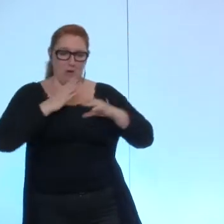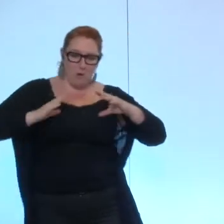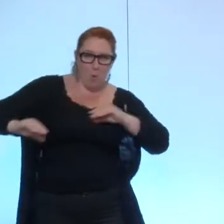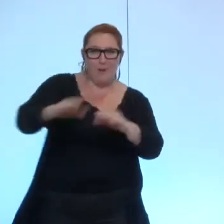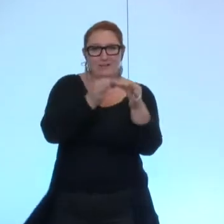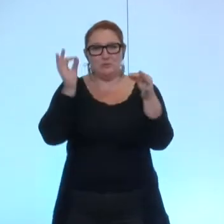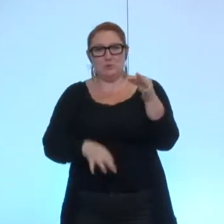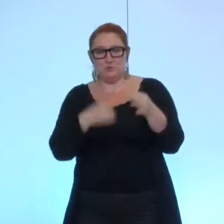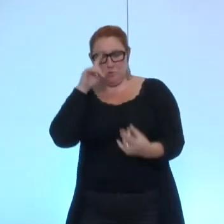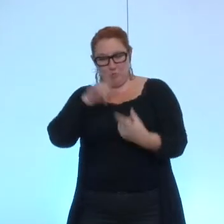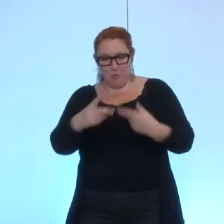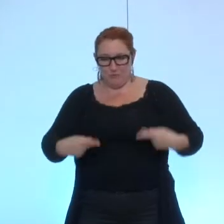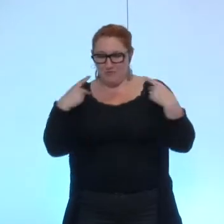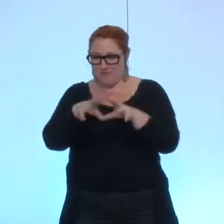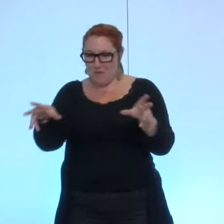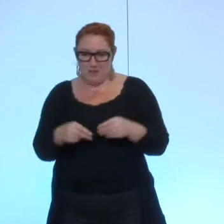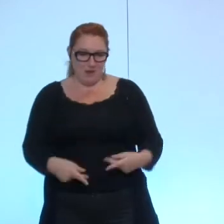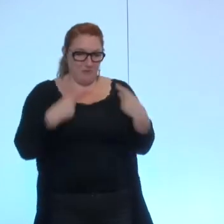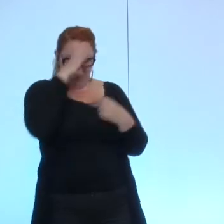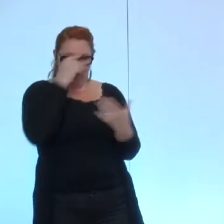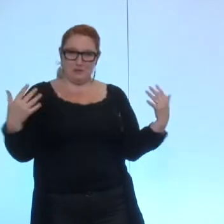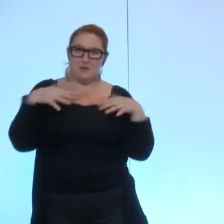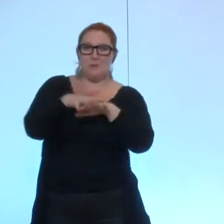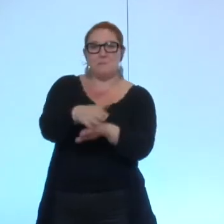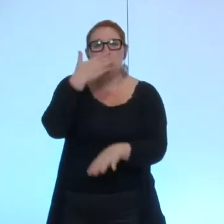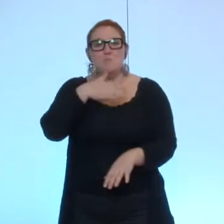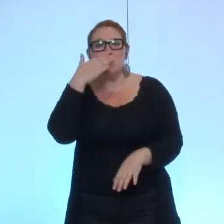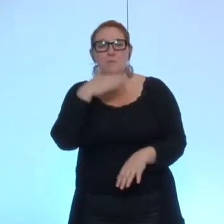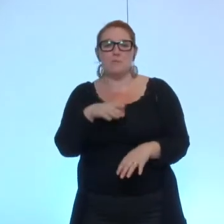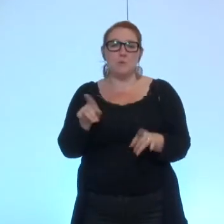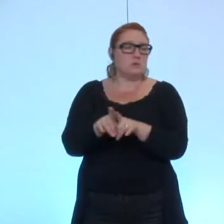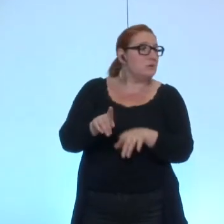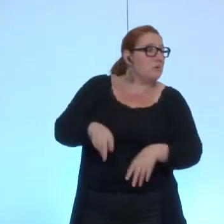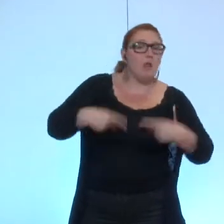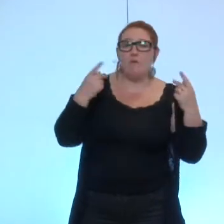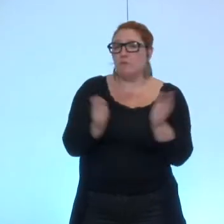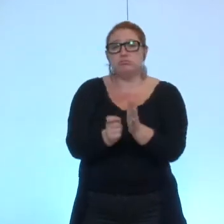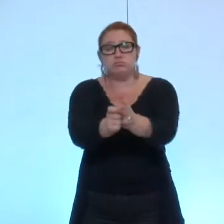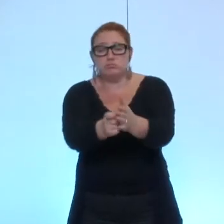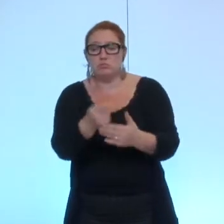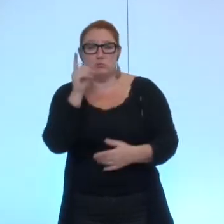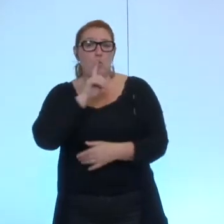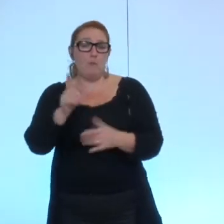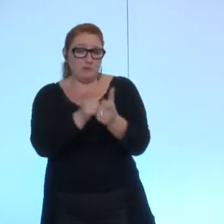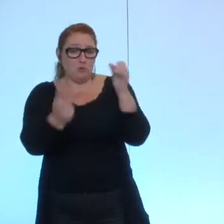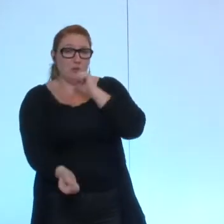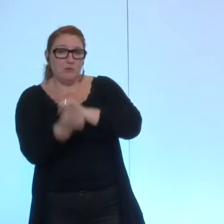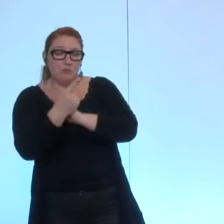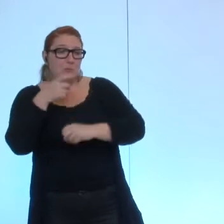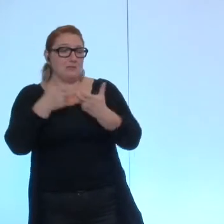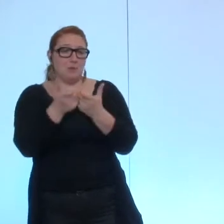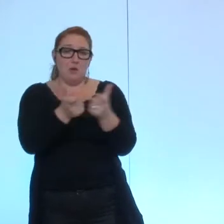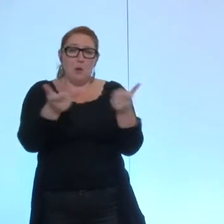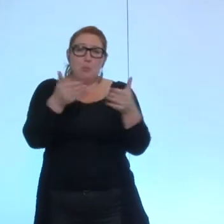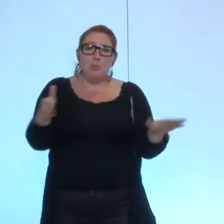familiale et leurs différents temps de vie. Vous auriez pu nous proposer des solutions innovantes, par exemple des structures d'accueil petite enfance avec des horaires atypiques